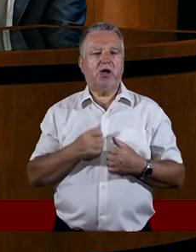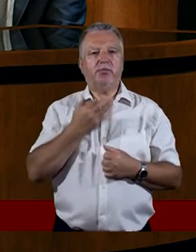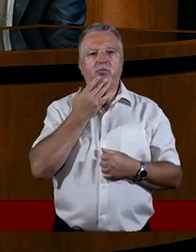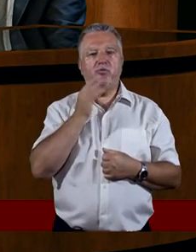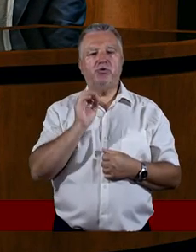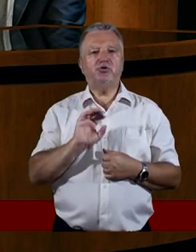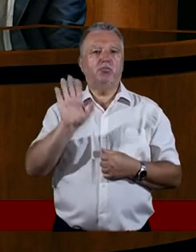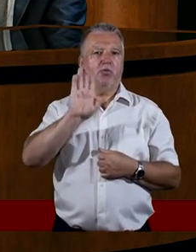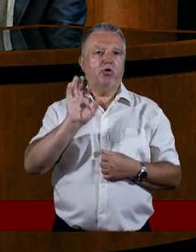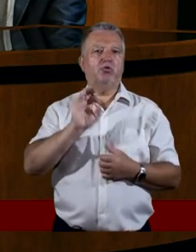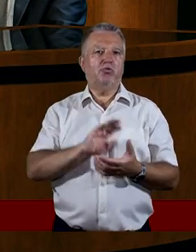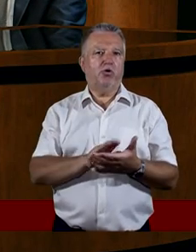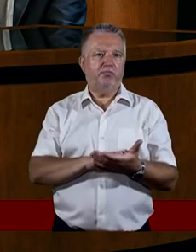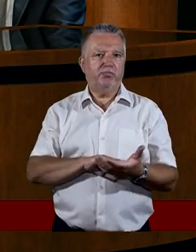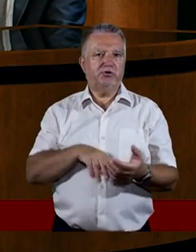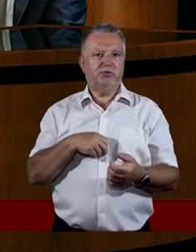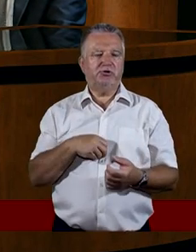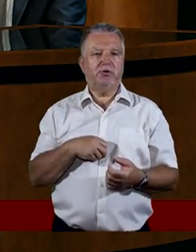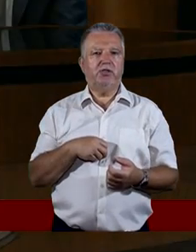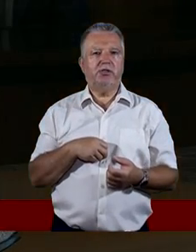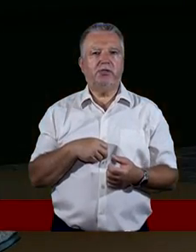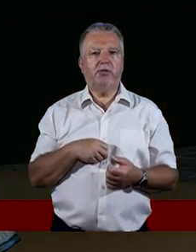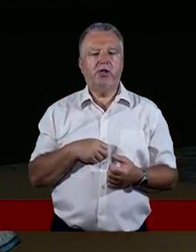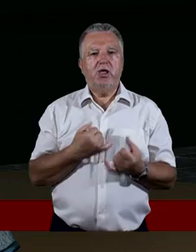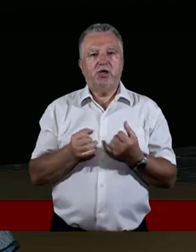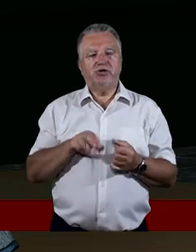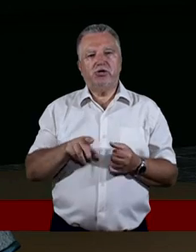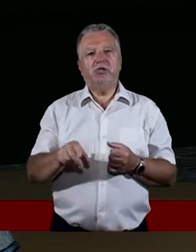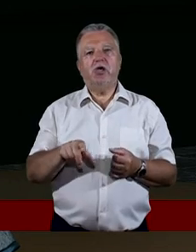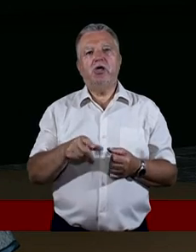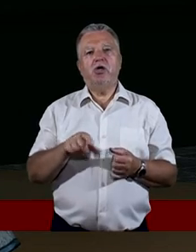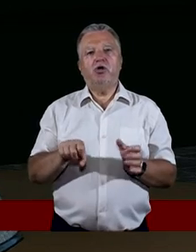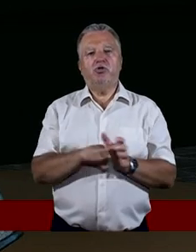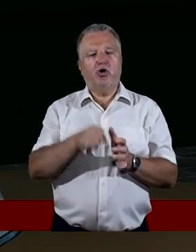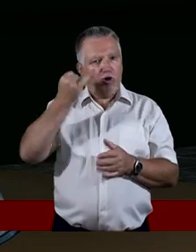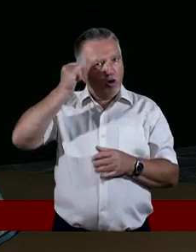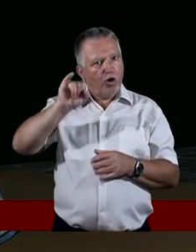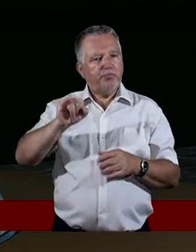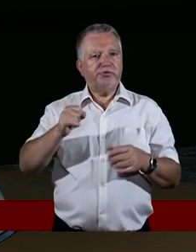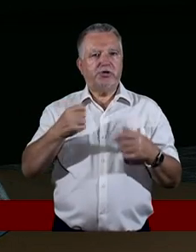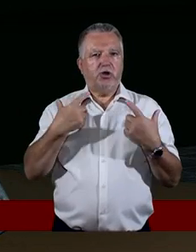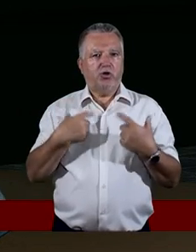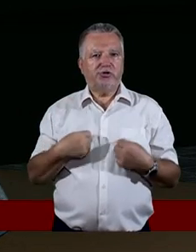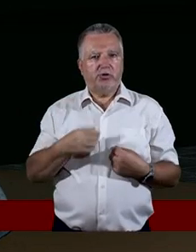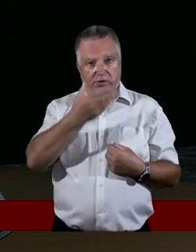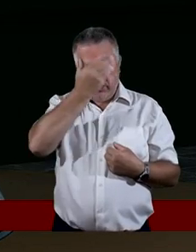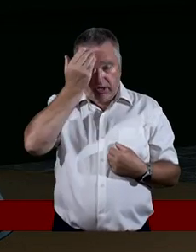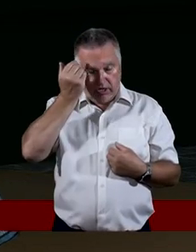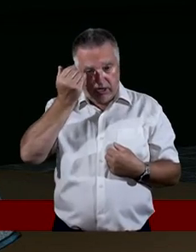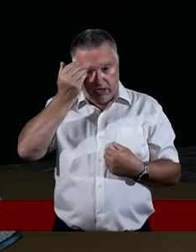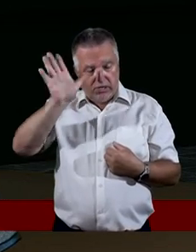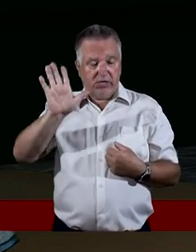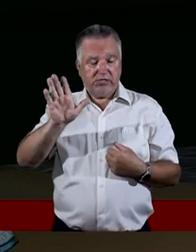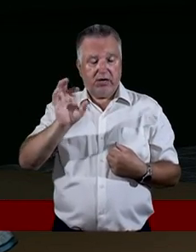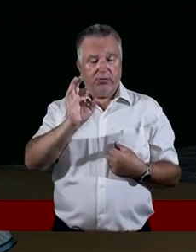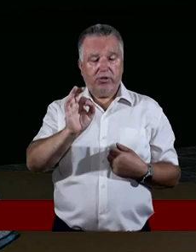mówić o Biblii, o Bogu, o tych prawdach. A faktycznie, jeżeli idę do obcej osoby, nie znam jej, no i jest